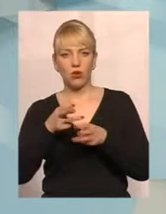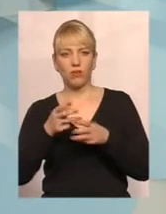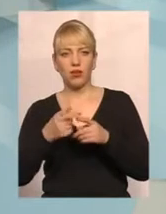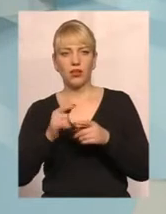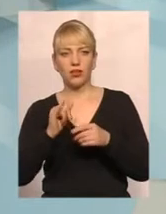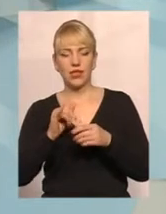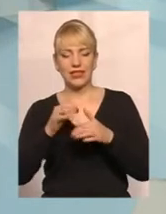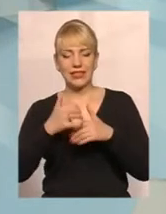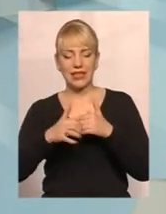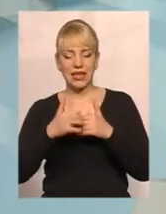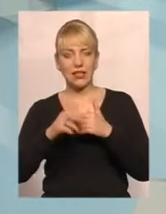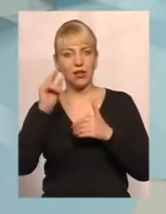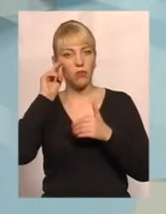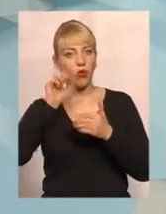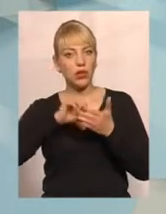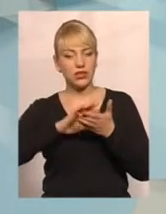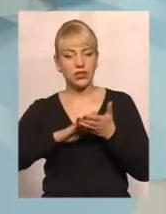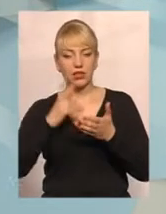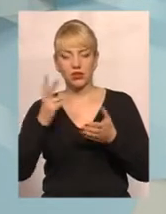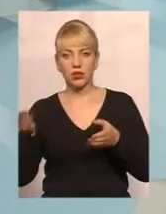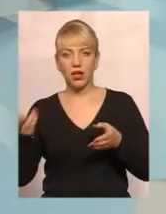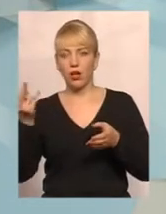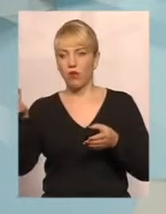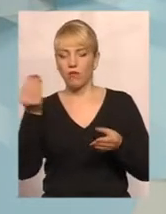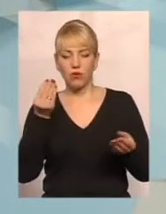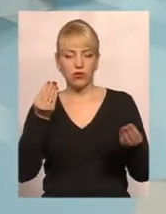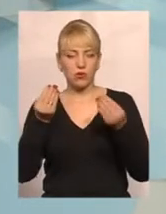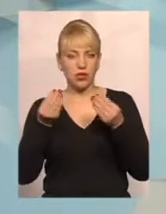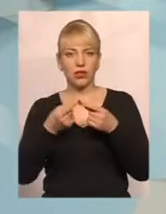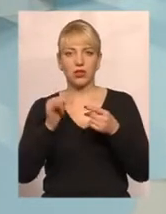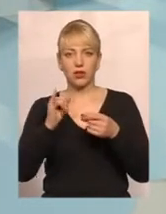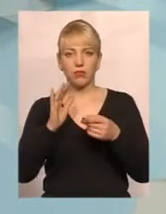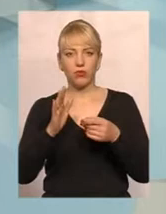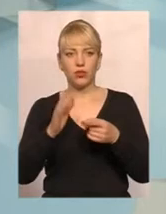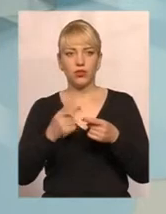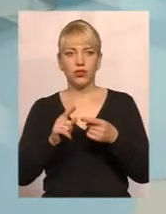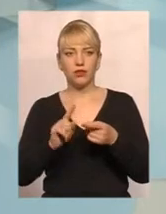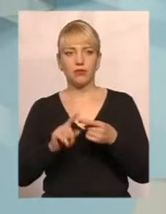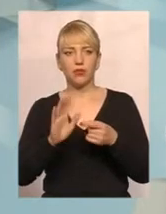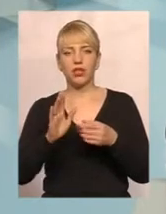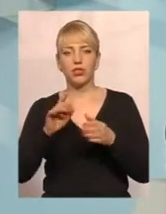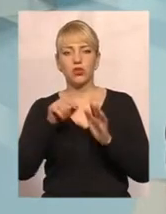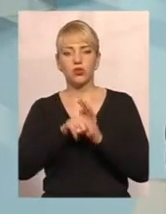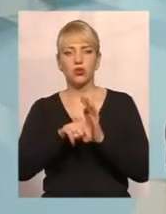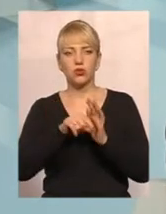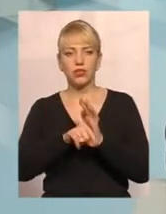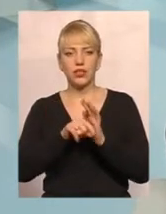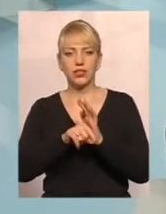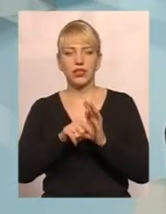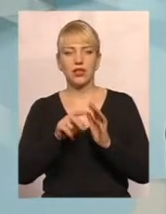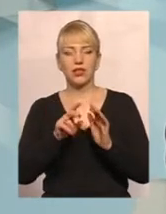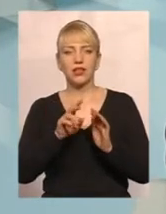усередньовий показник, який буде ці підприємства виставляти громадянам, які, звичайно, не будуть стосуватися, звичайно, одареші в субсидії.